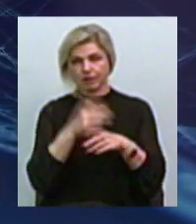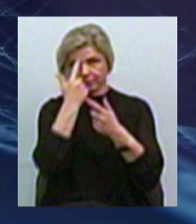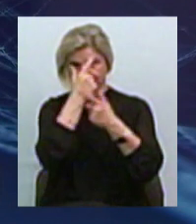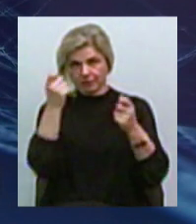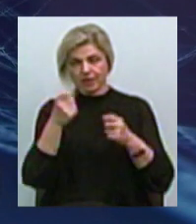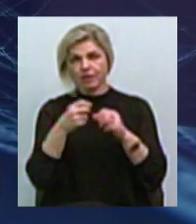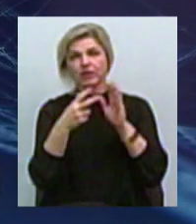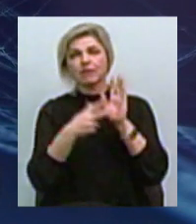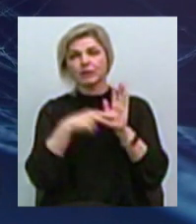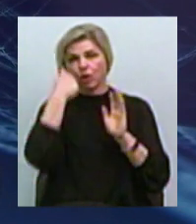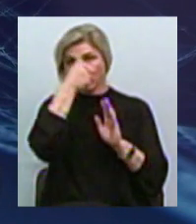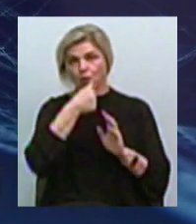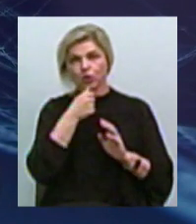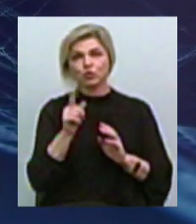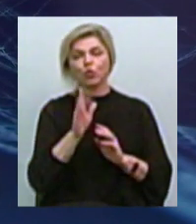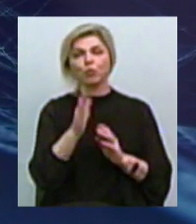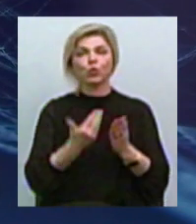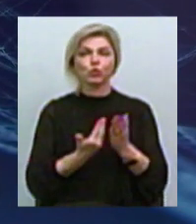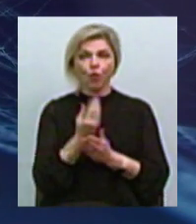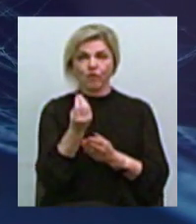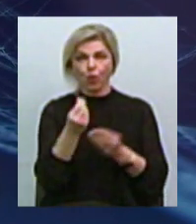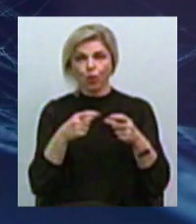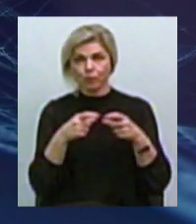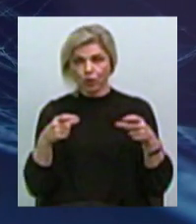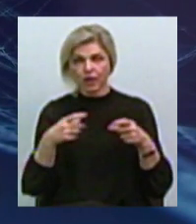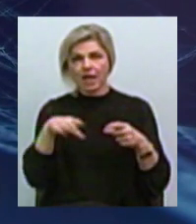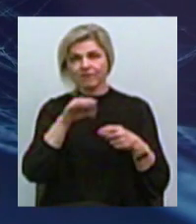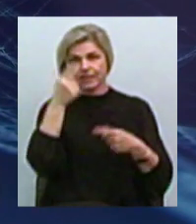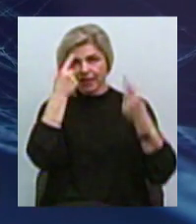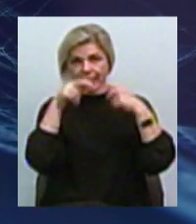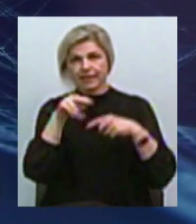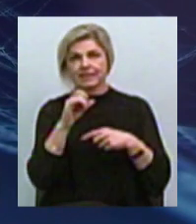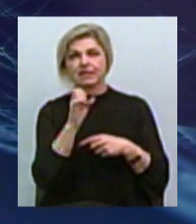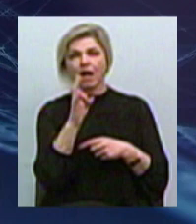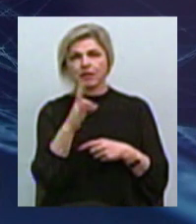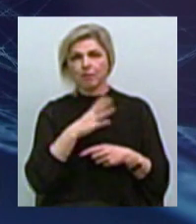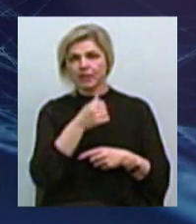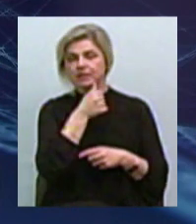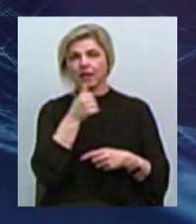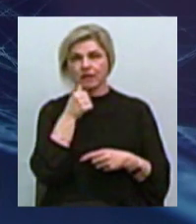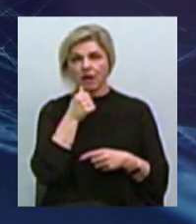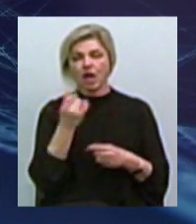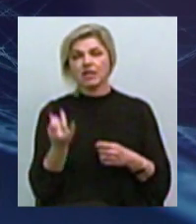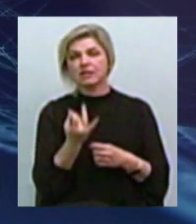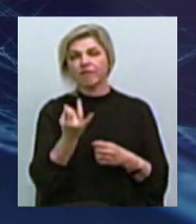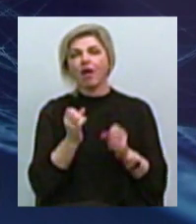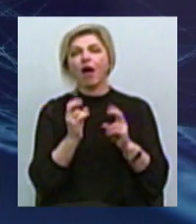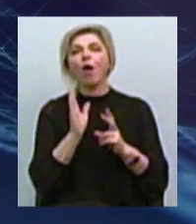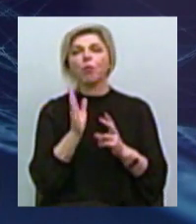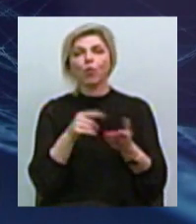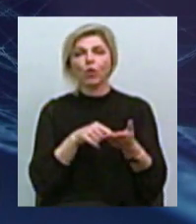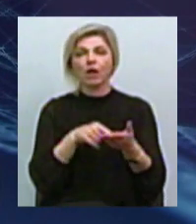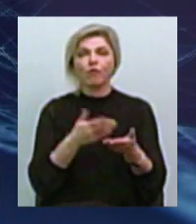році людей про те, що буде нова купюра, усі дизайнерські рішення були засекречені Було дуже цікаво, як вона може виглядати, яка